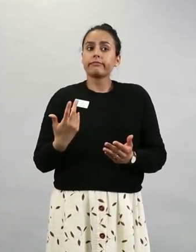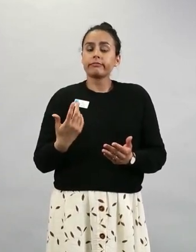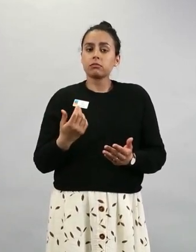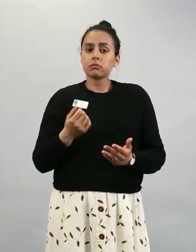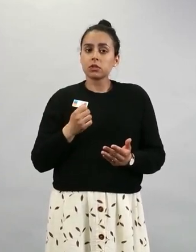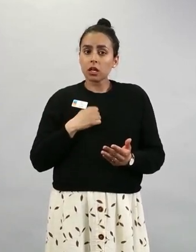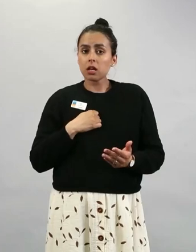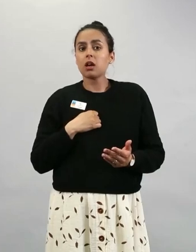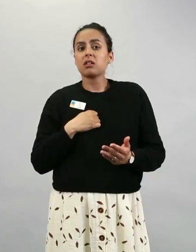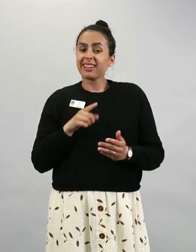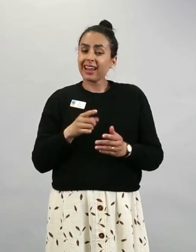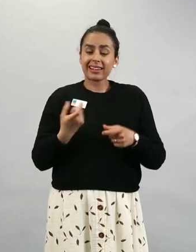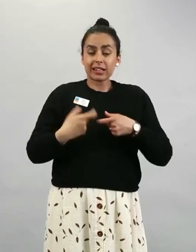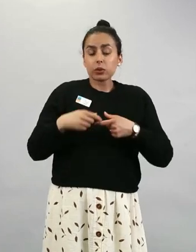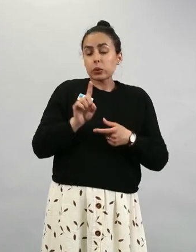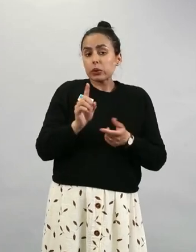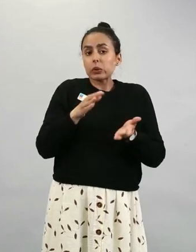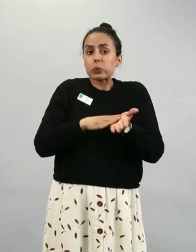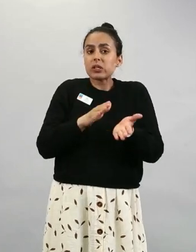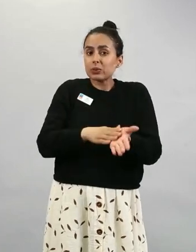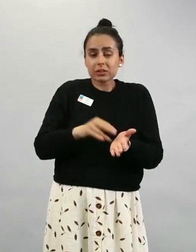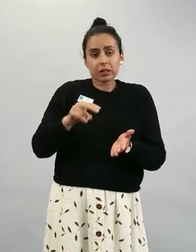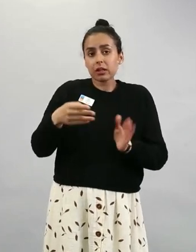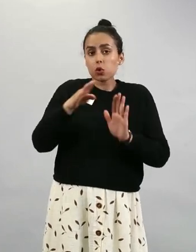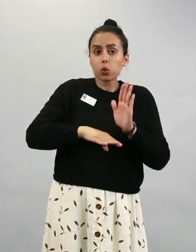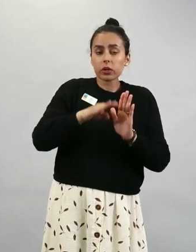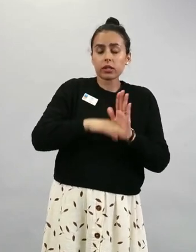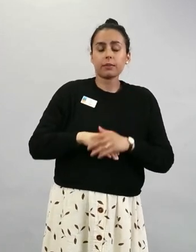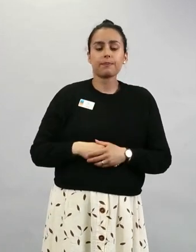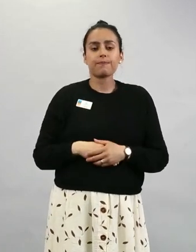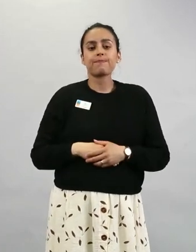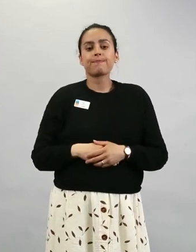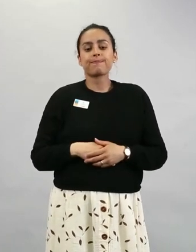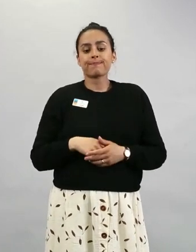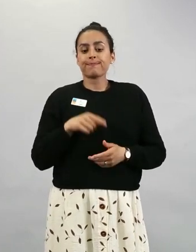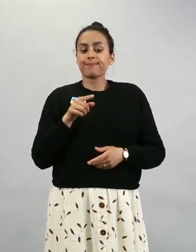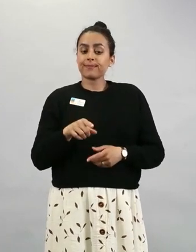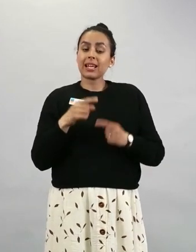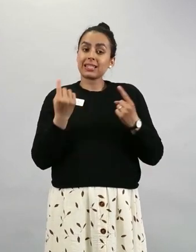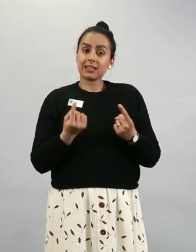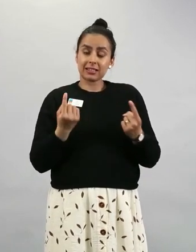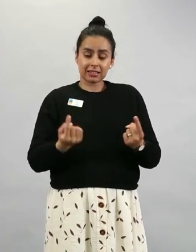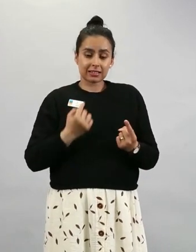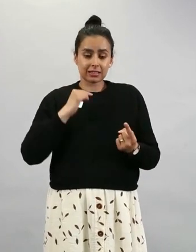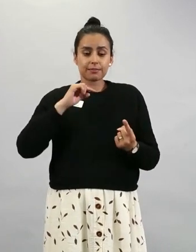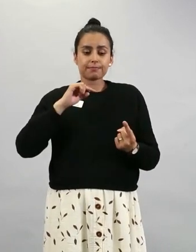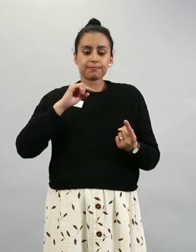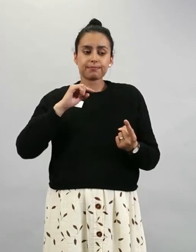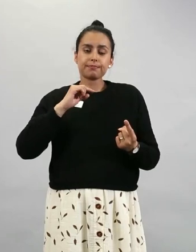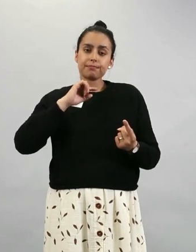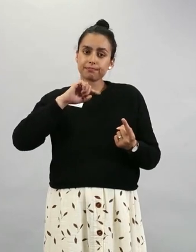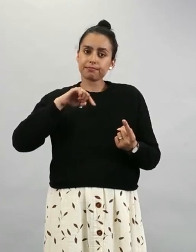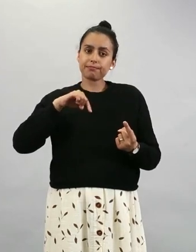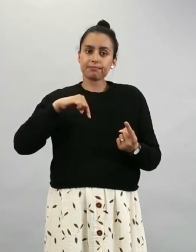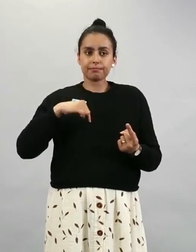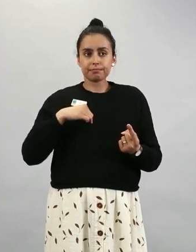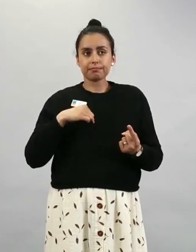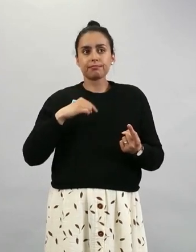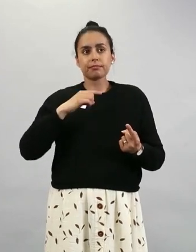-aikasuosituksiin? Tässäkin ollaan otettu se kanta, että jos on tämmöiset